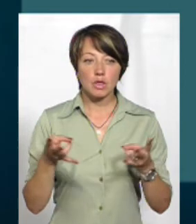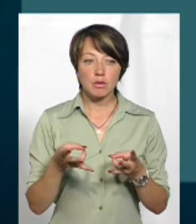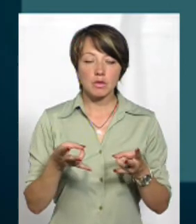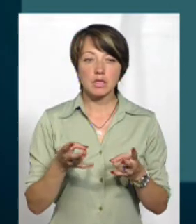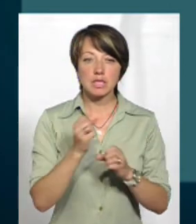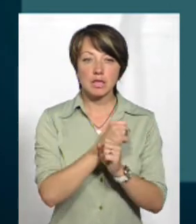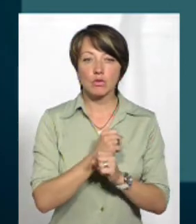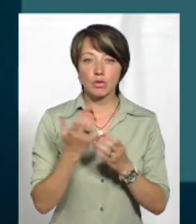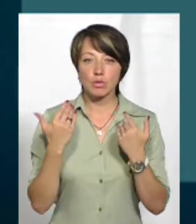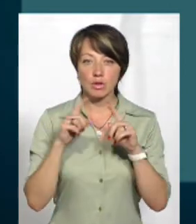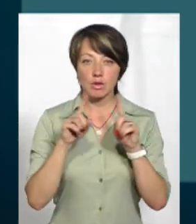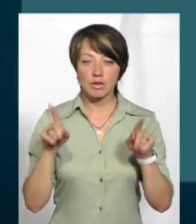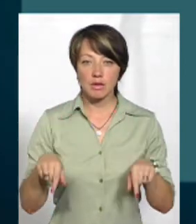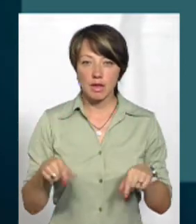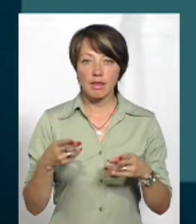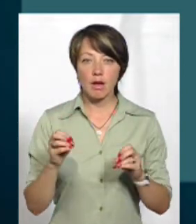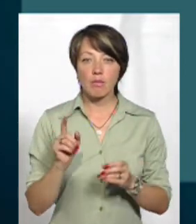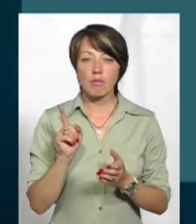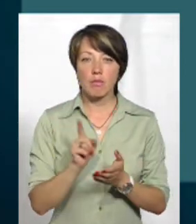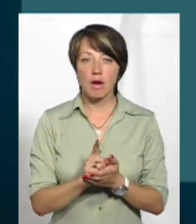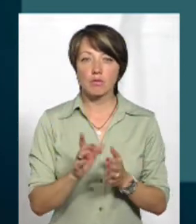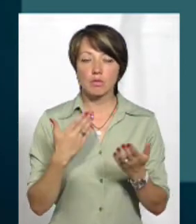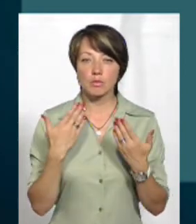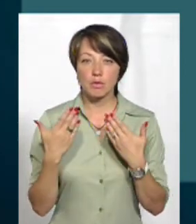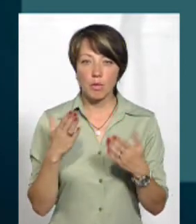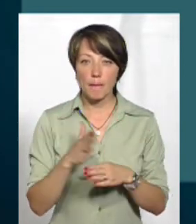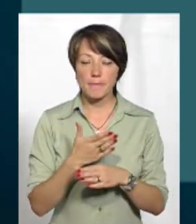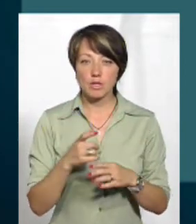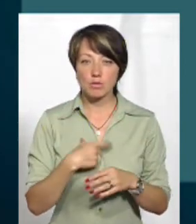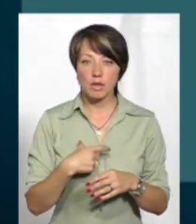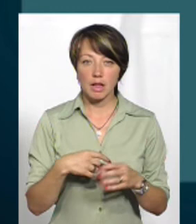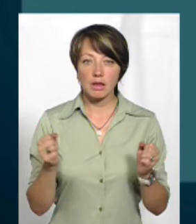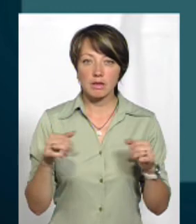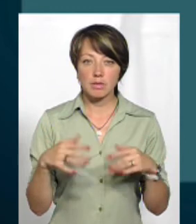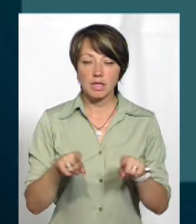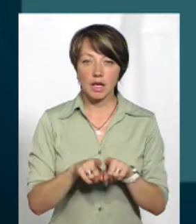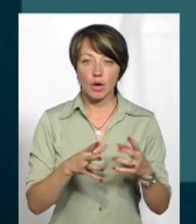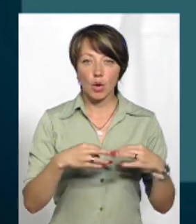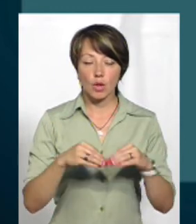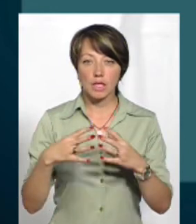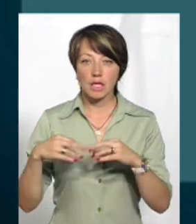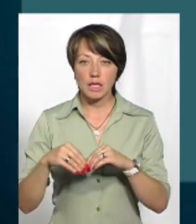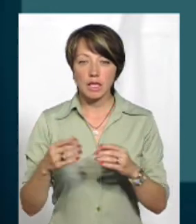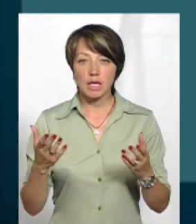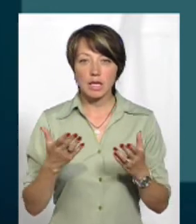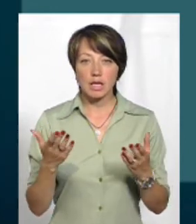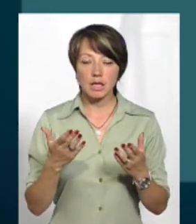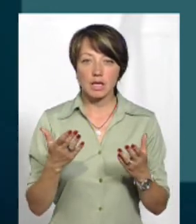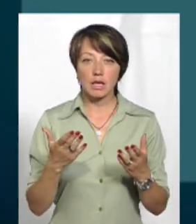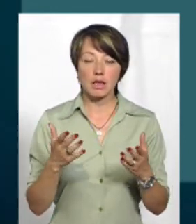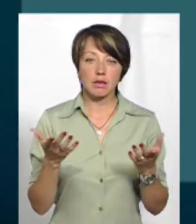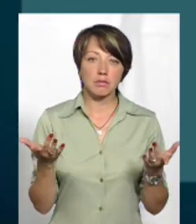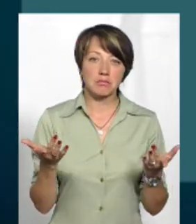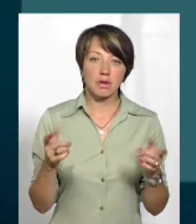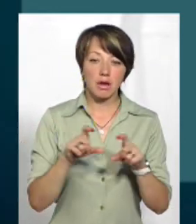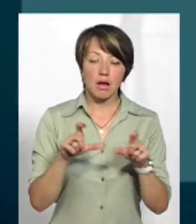санаторно-курортні путівки, де вони можуть поспілкуватися між собою, де збираються такі родини, якийсь хаб для них зробити.